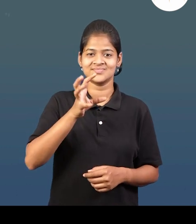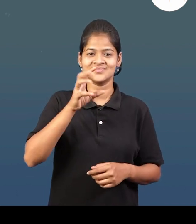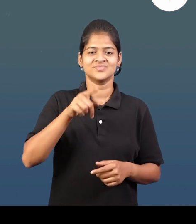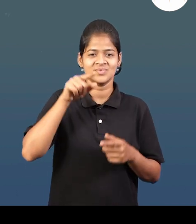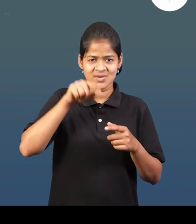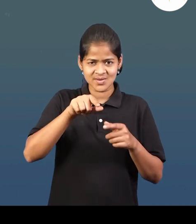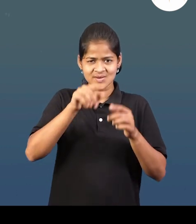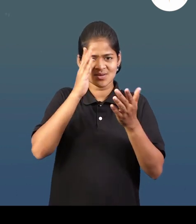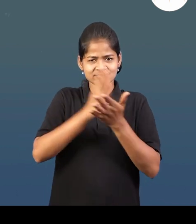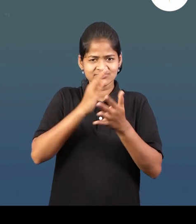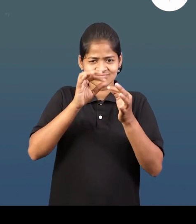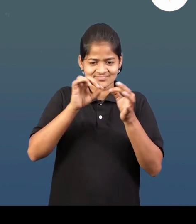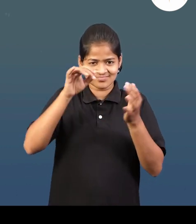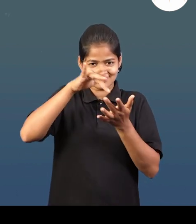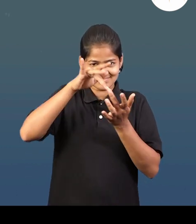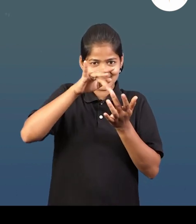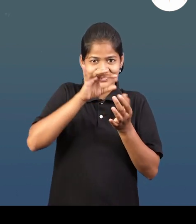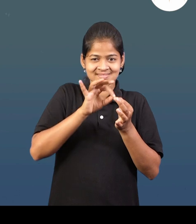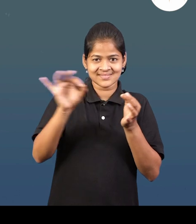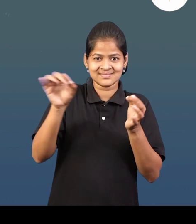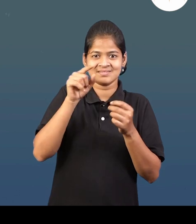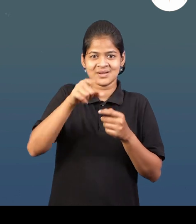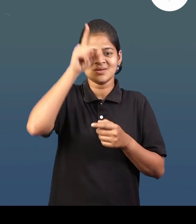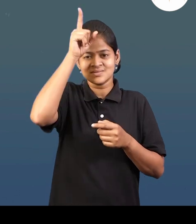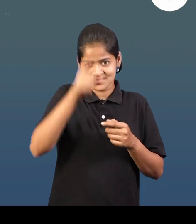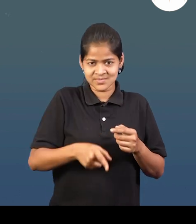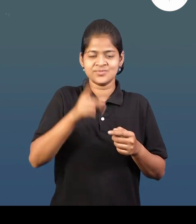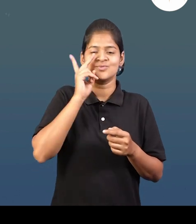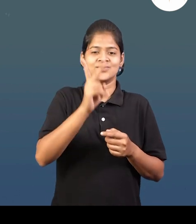दिलेल्या वर्तुला त्रिज्या व्यास काड़ा